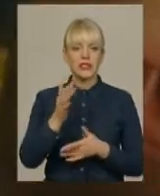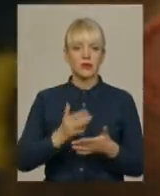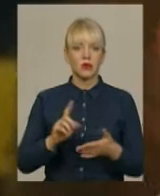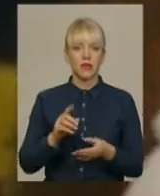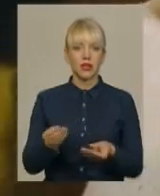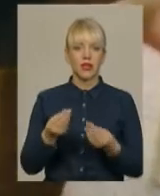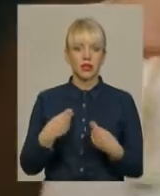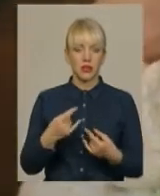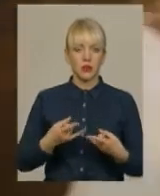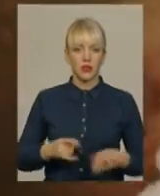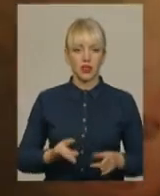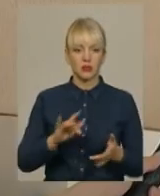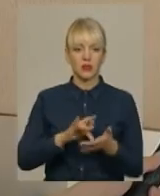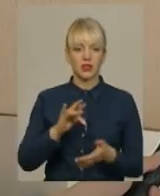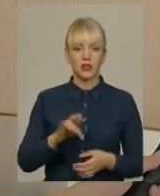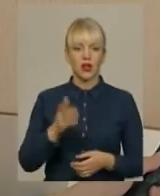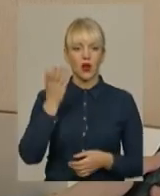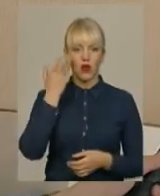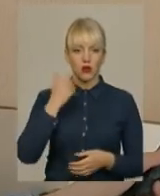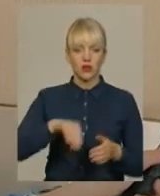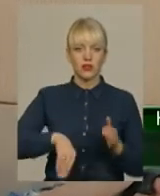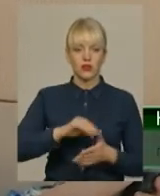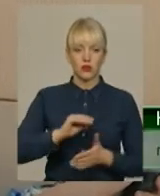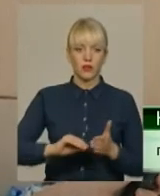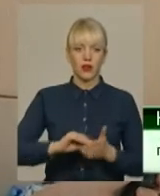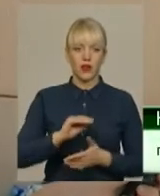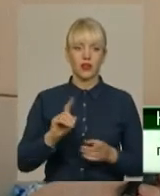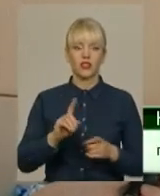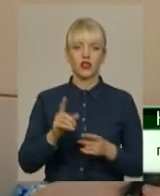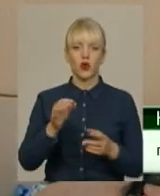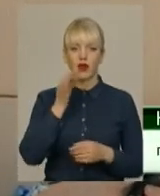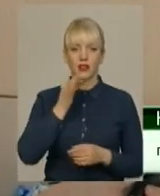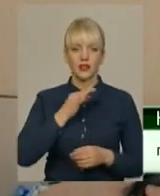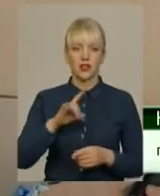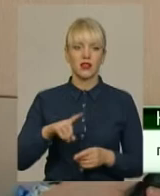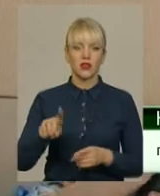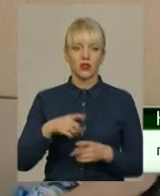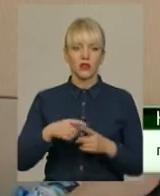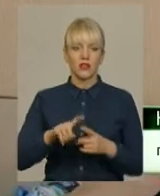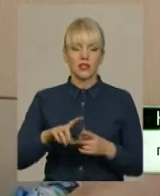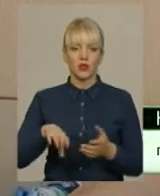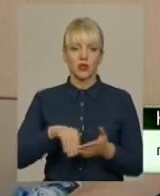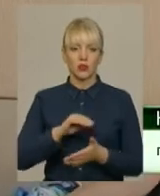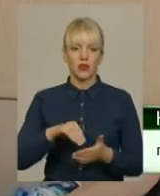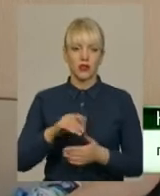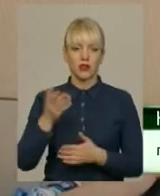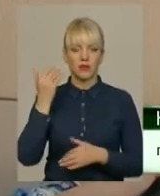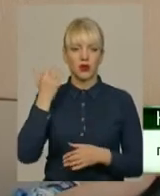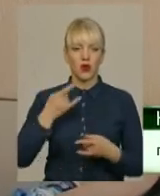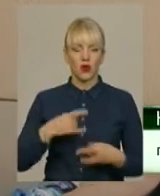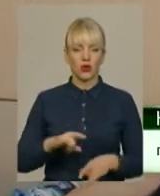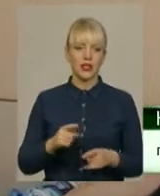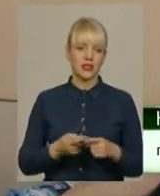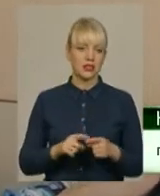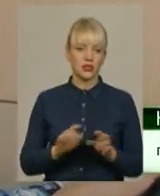який надавали у перинатальному центрі. Колись купляли, що казали, то і брали при тих родах. А